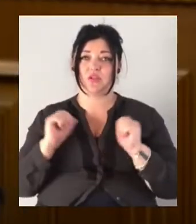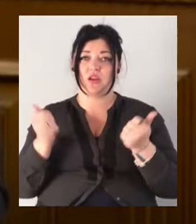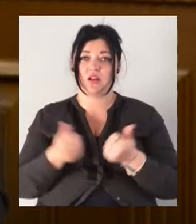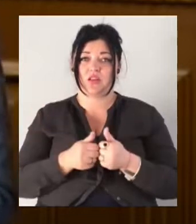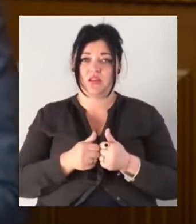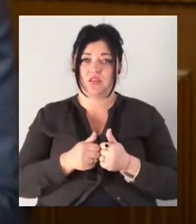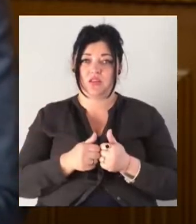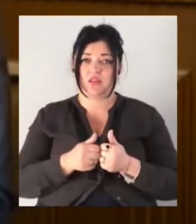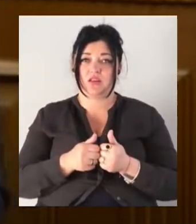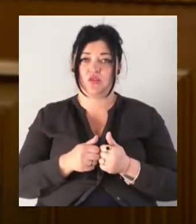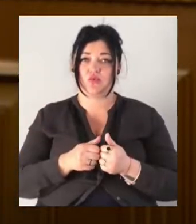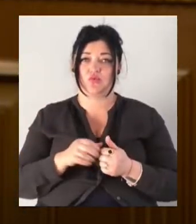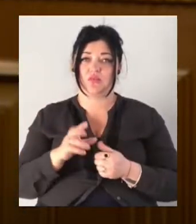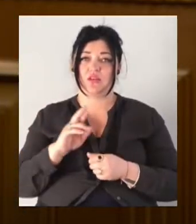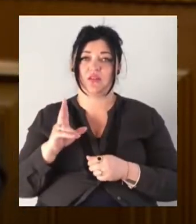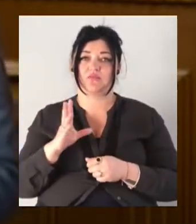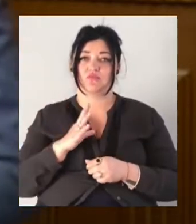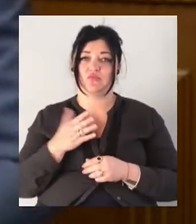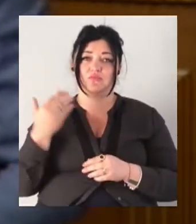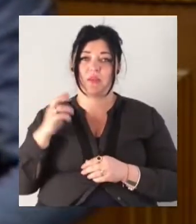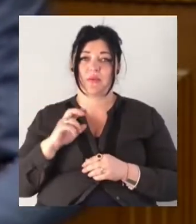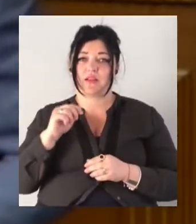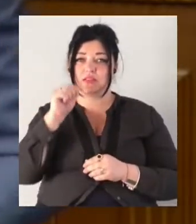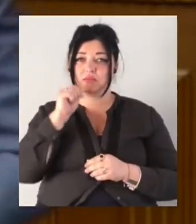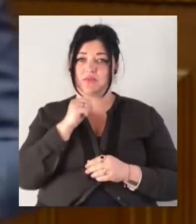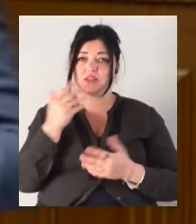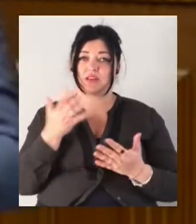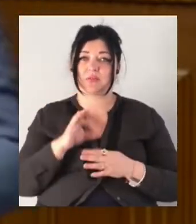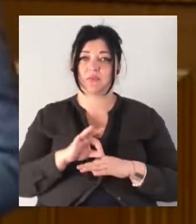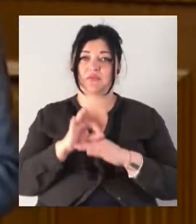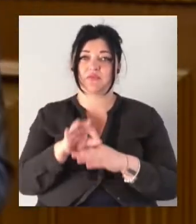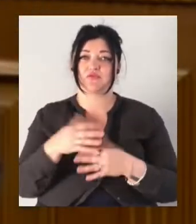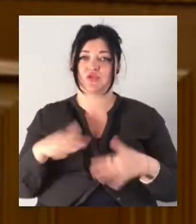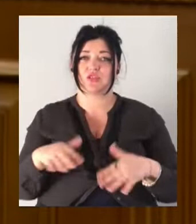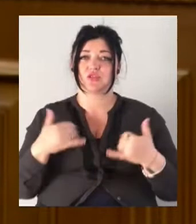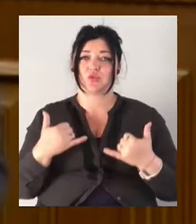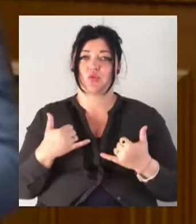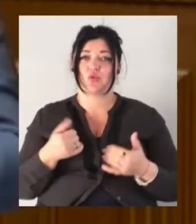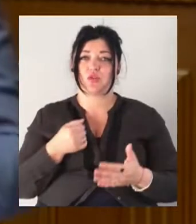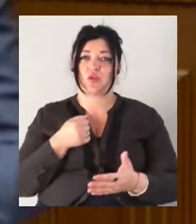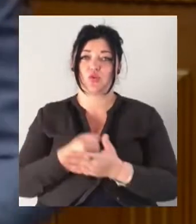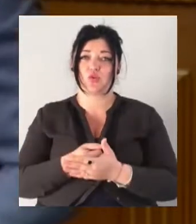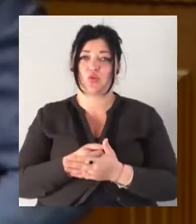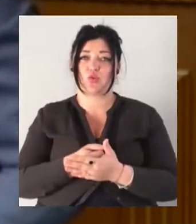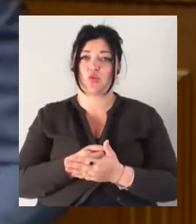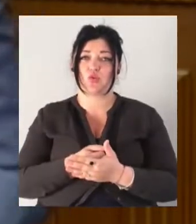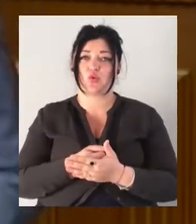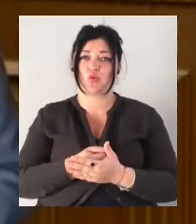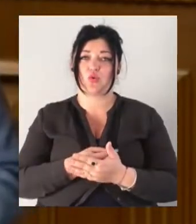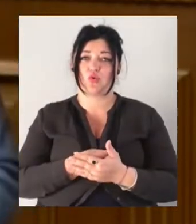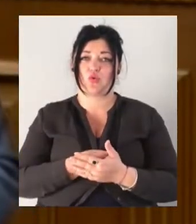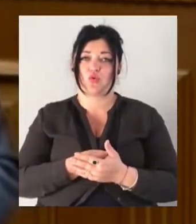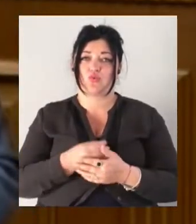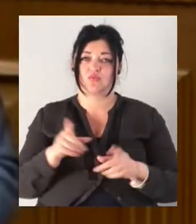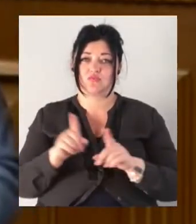від березня місяця і який призвів вже сьогодні до того падіння, яке ми маємо в